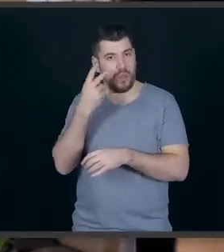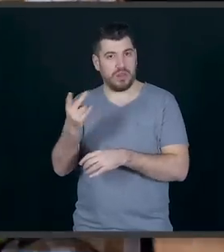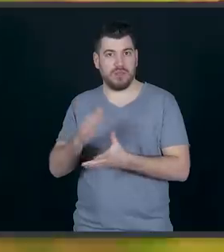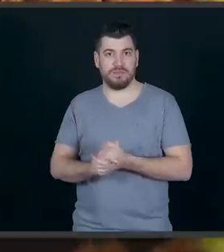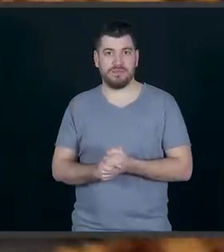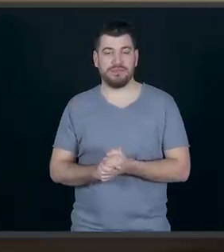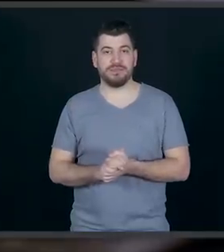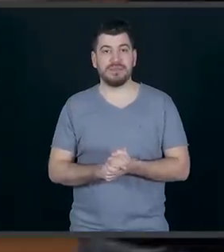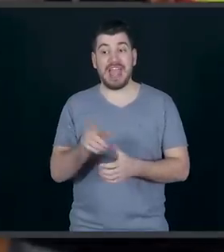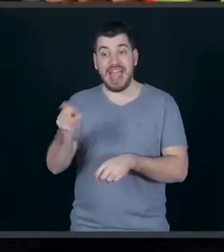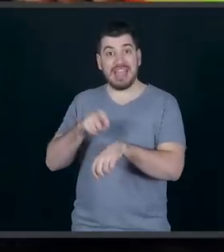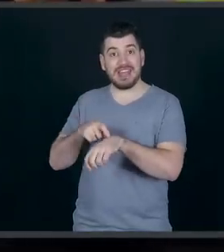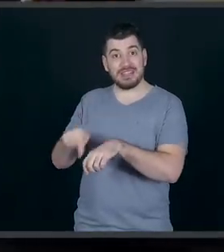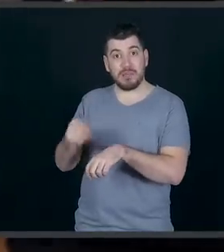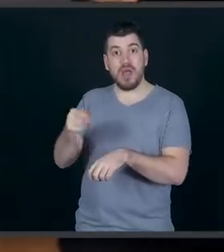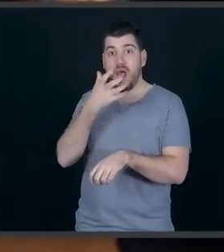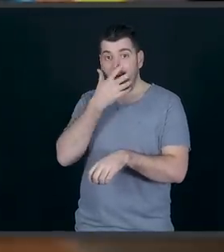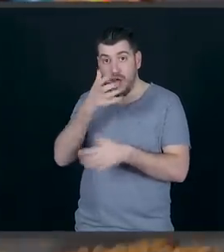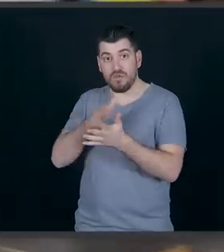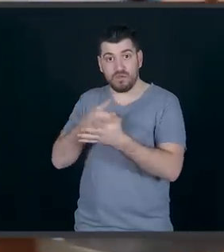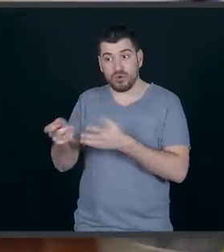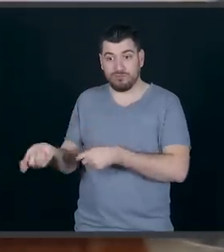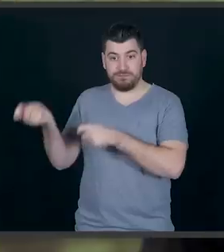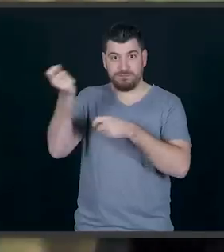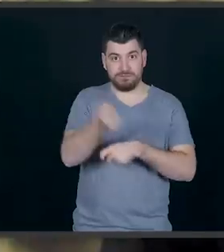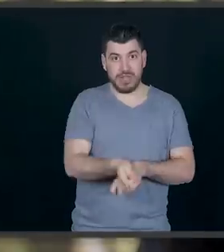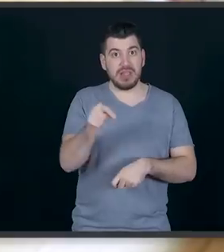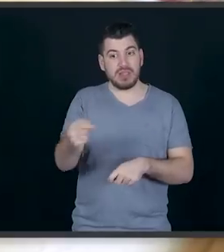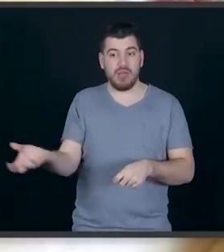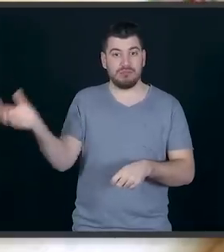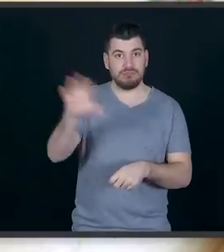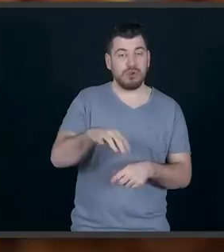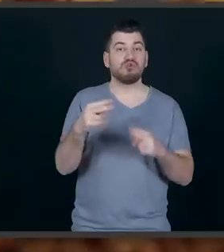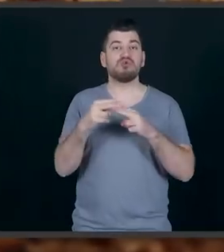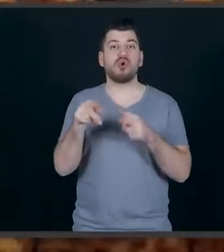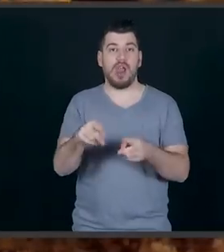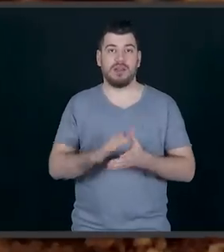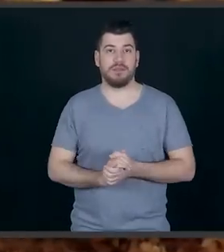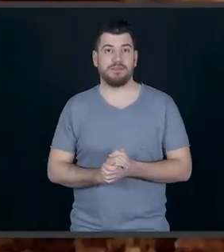Λοιπόν, σε αυτό το σημείο καθώς είναι ζεστό το βούτυρο, βγάζουμε από τη φωτιά και ρίχνουμε μέσα τη σοκολάτα.